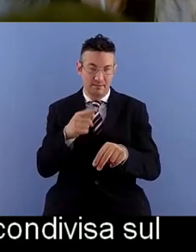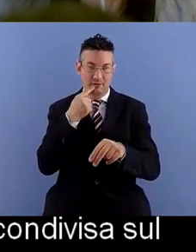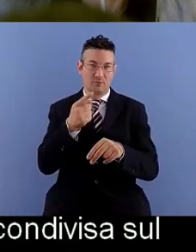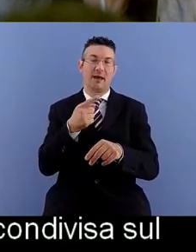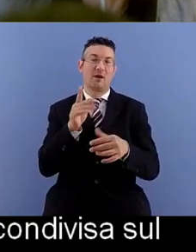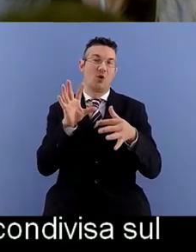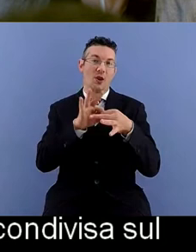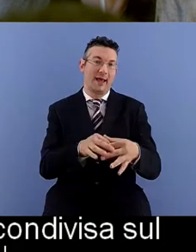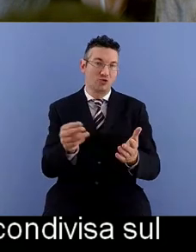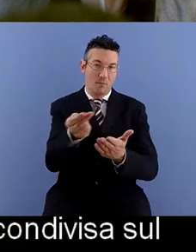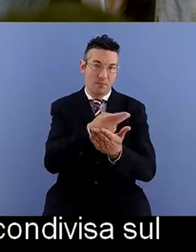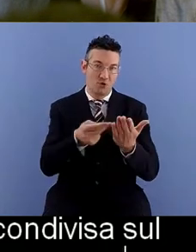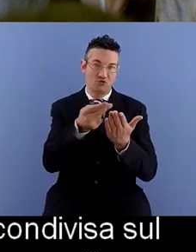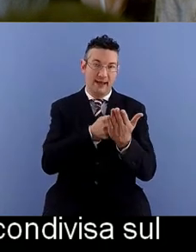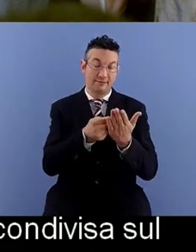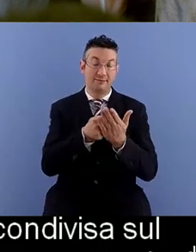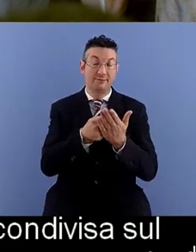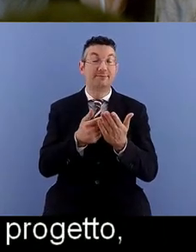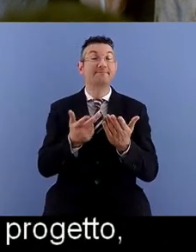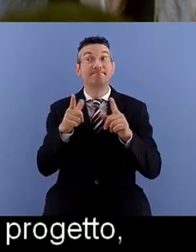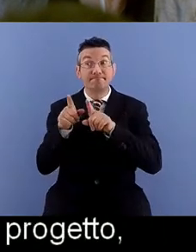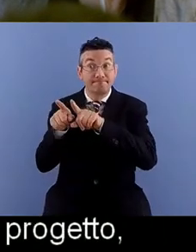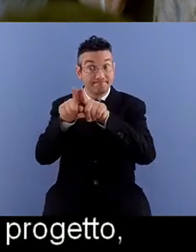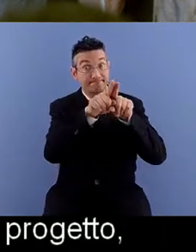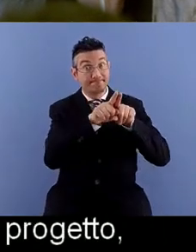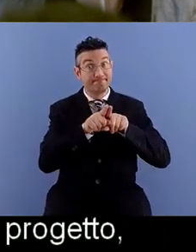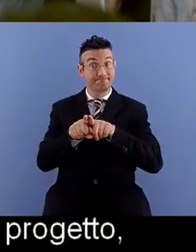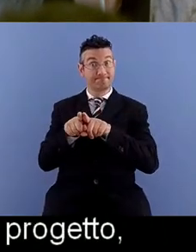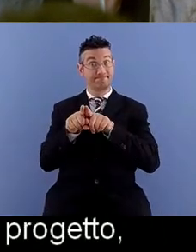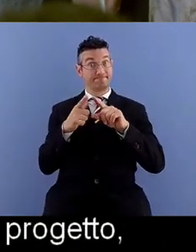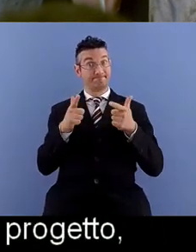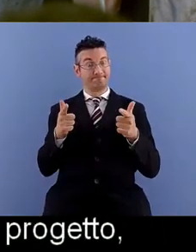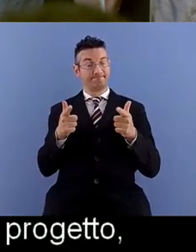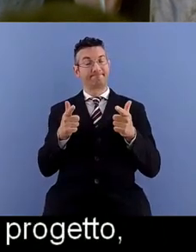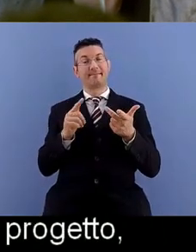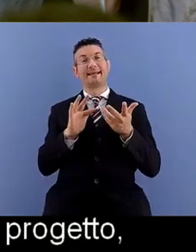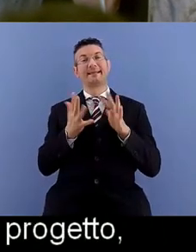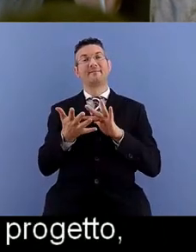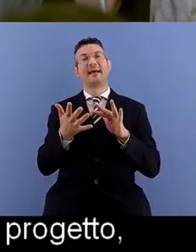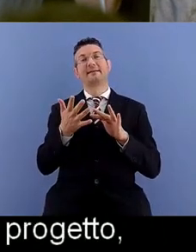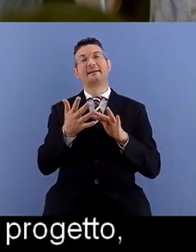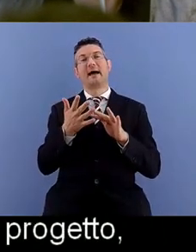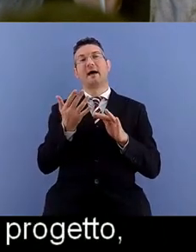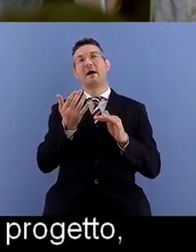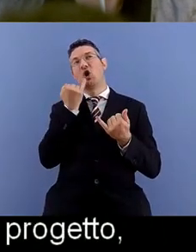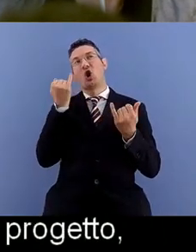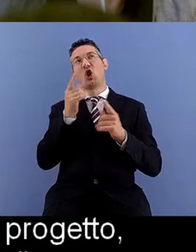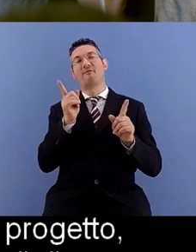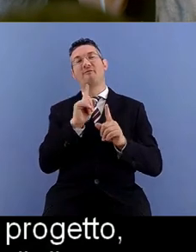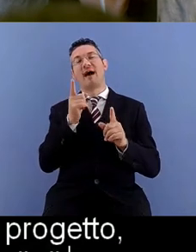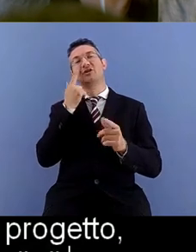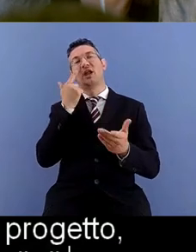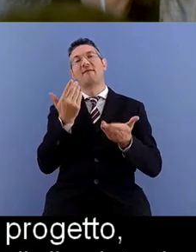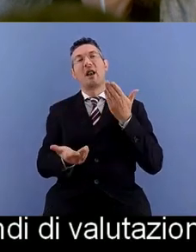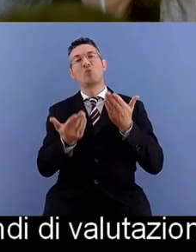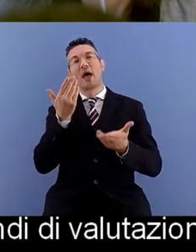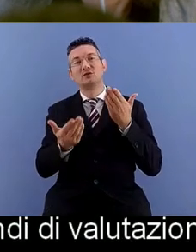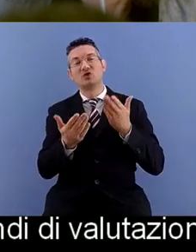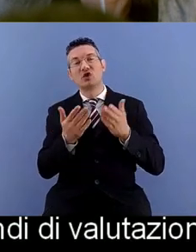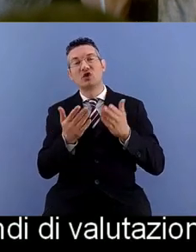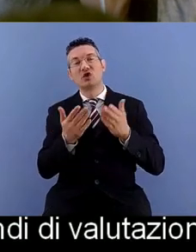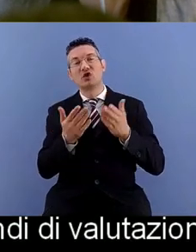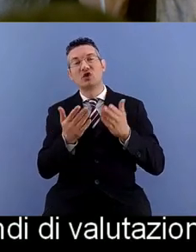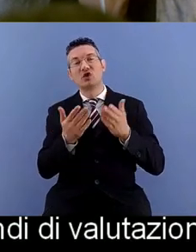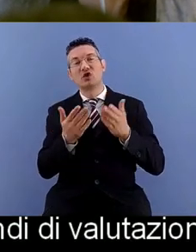significa anche avere una minore possibilità di misurazione e quindi di valutazione di quelle che possono essere